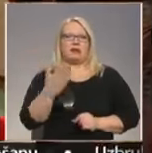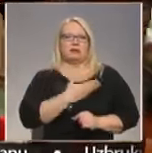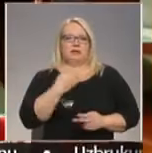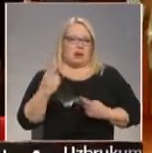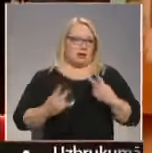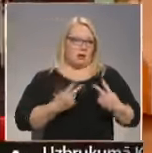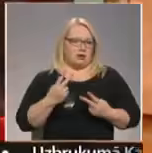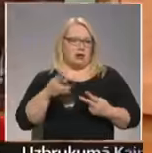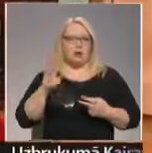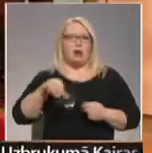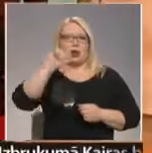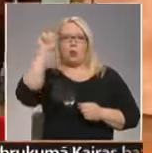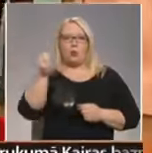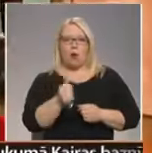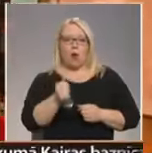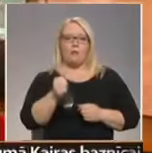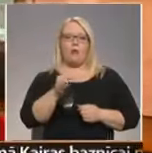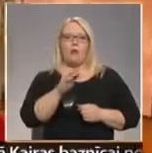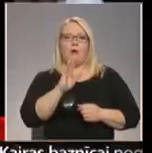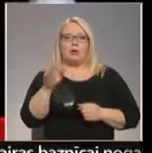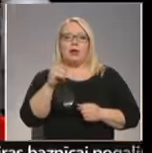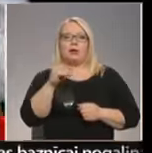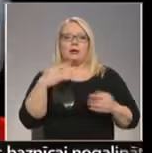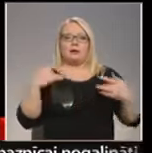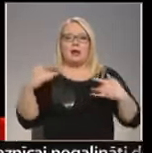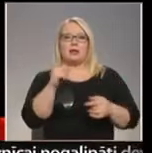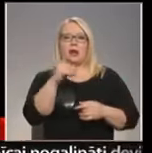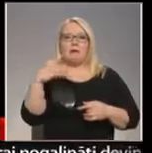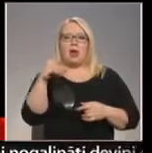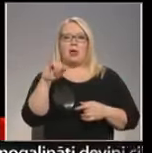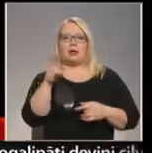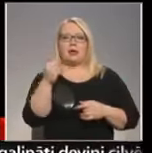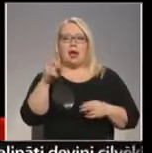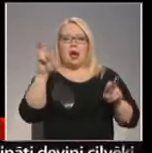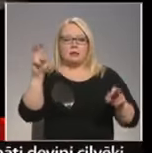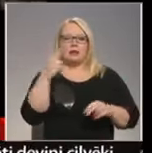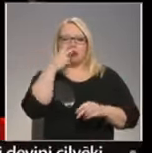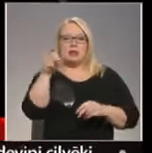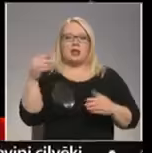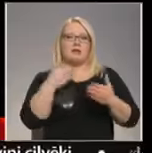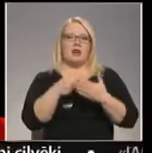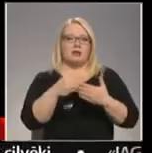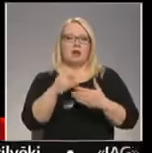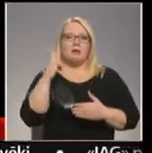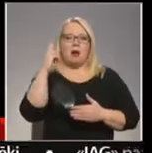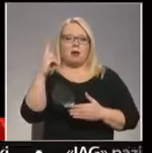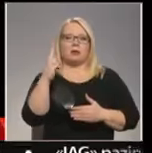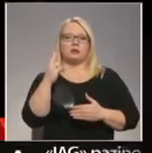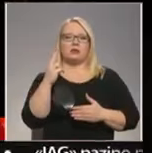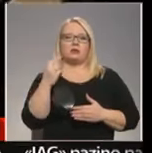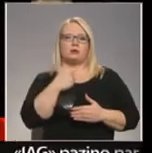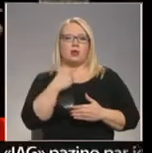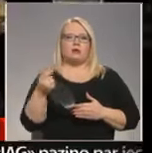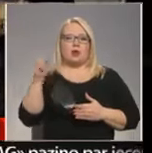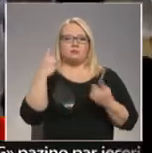Par titulumu izrādējumīs laima un mācas loma izrādēja pelikāns. Aktris Ines Ramuts skatītāja vērtējumā ar pārliecinošu balsu vairākumu